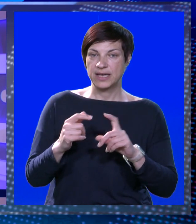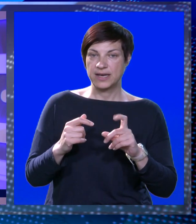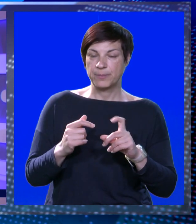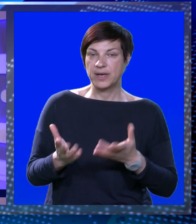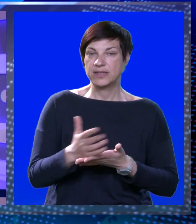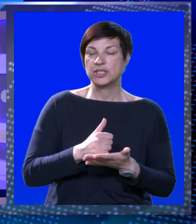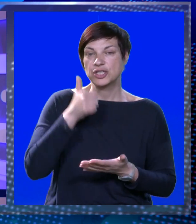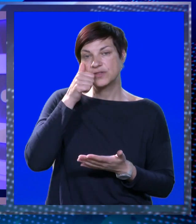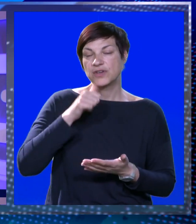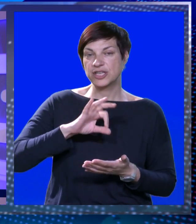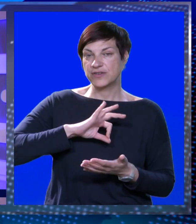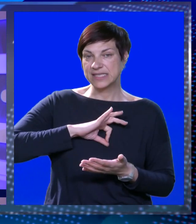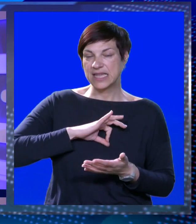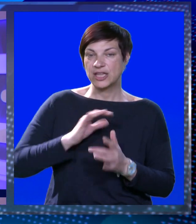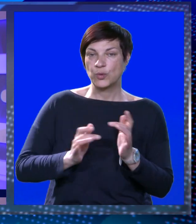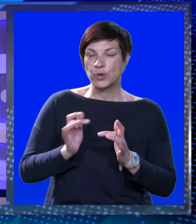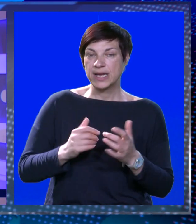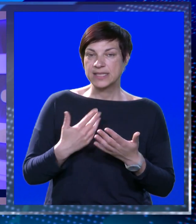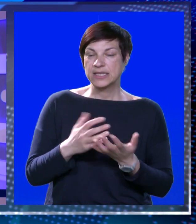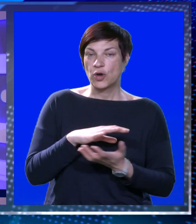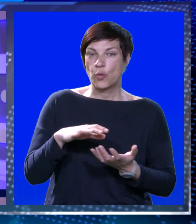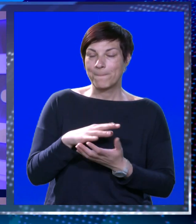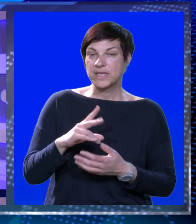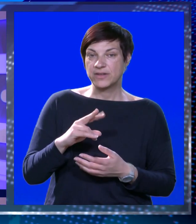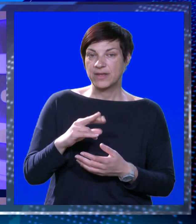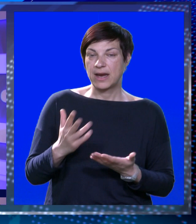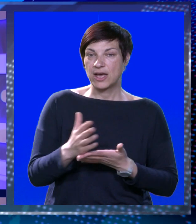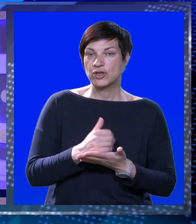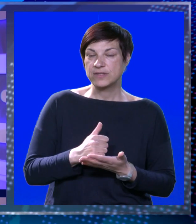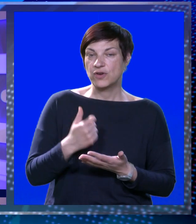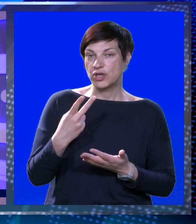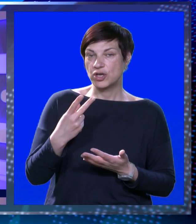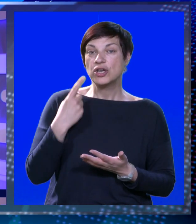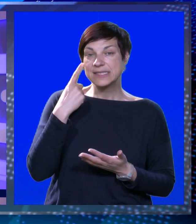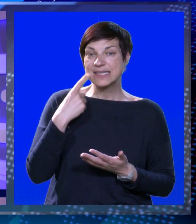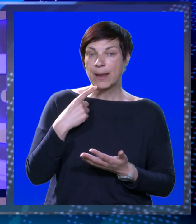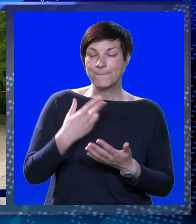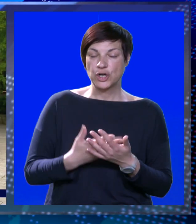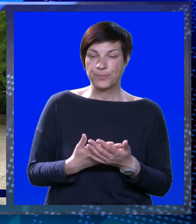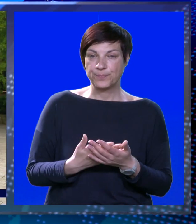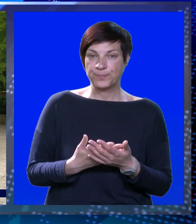Aramatić osvoje zlato u pojedinačnoj konkurenciji dok je u mješovitim parovima osvojio srebro.